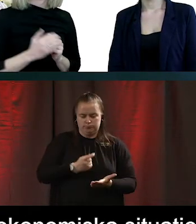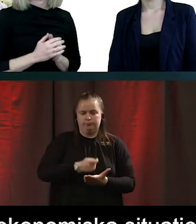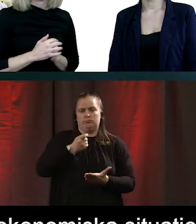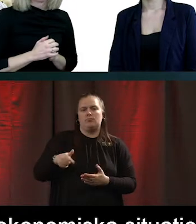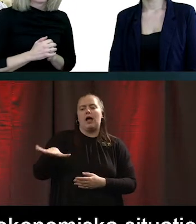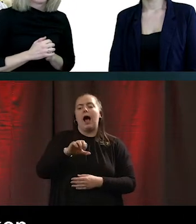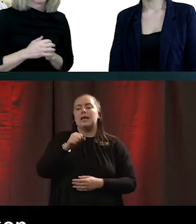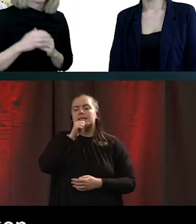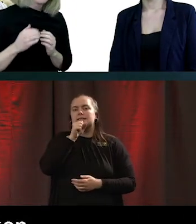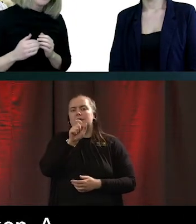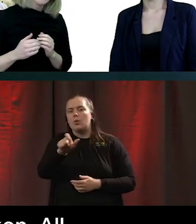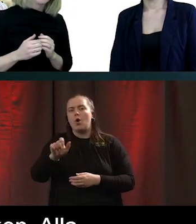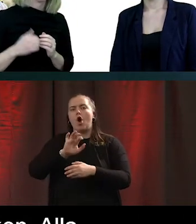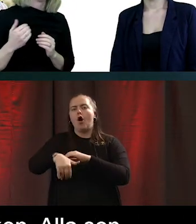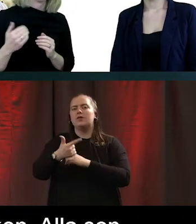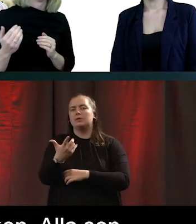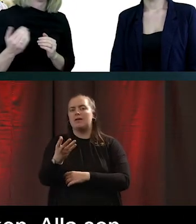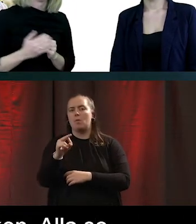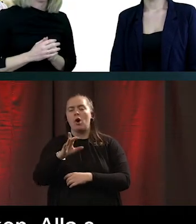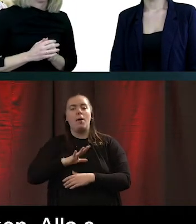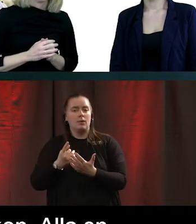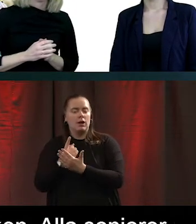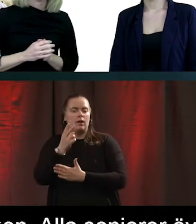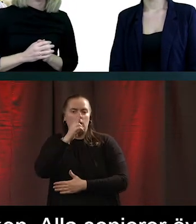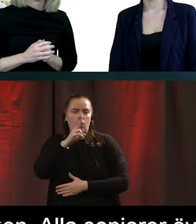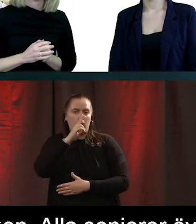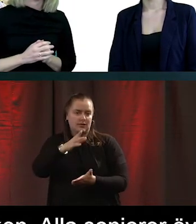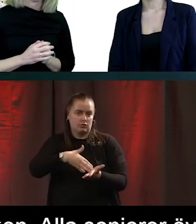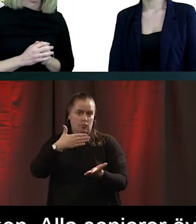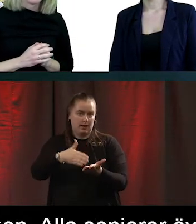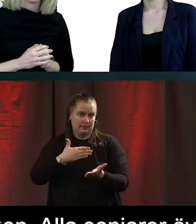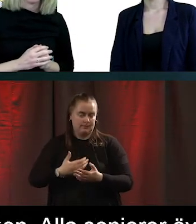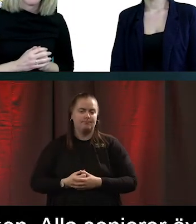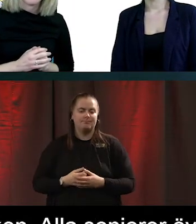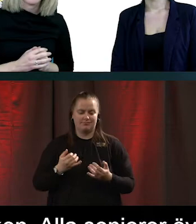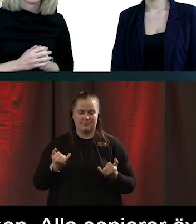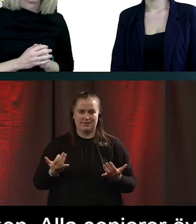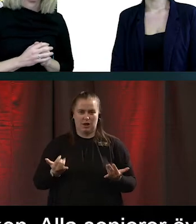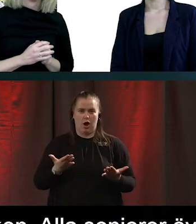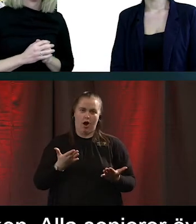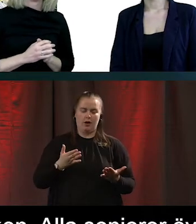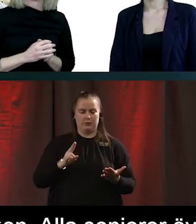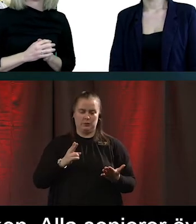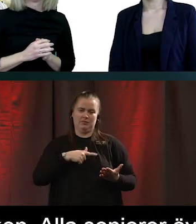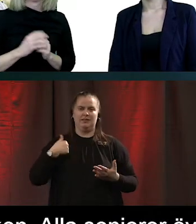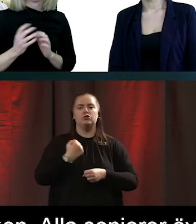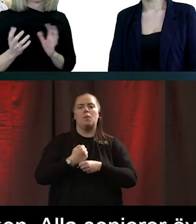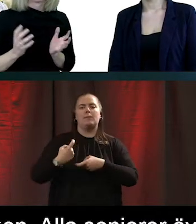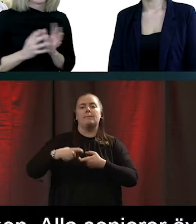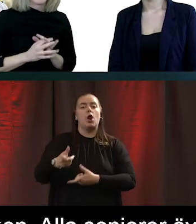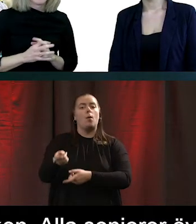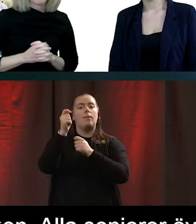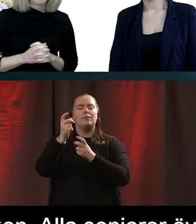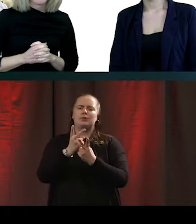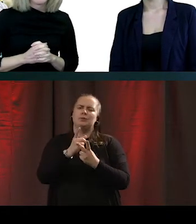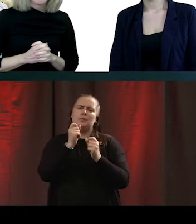75 år har möjlighet att få låna surfplattor. Och just nu så är vi mitt i en upphandling i detta. Så vi kan inte ge mer